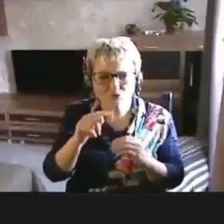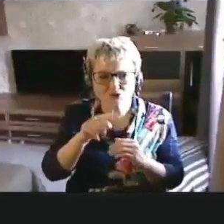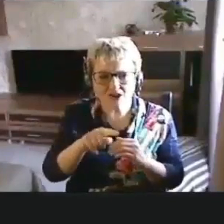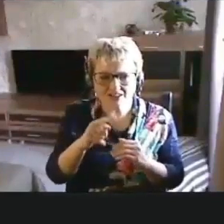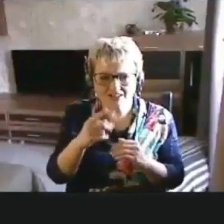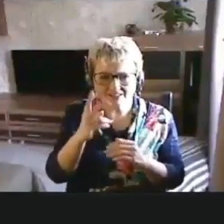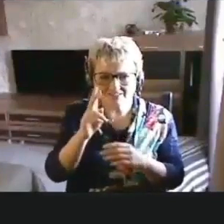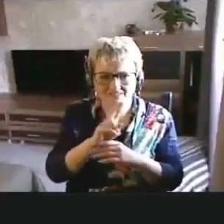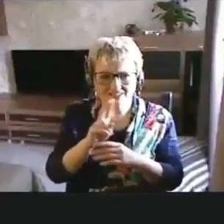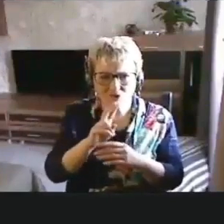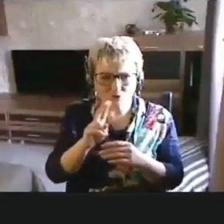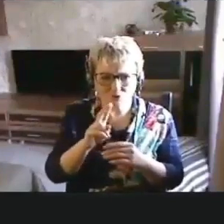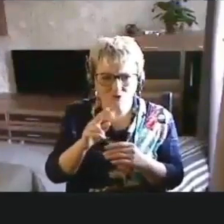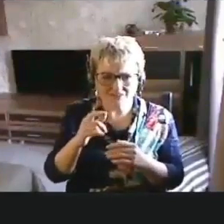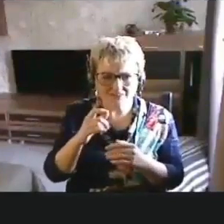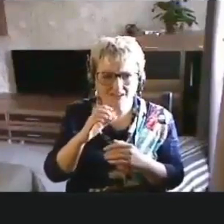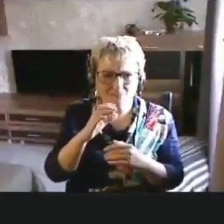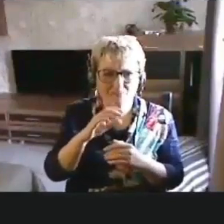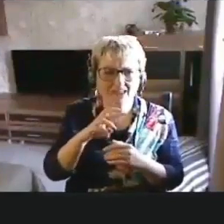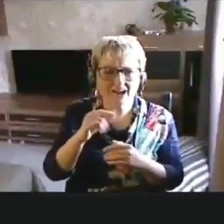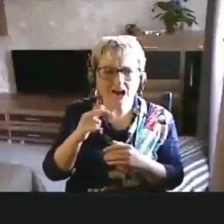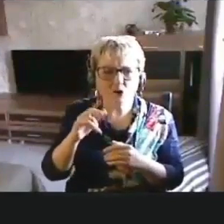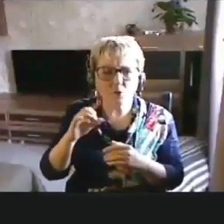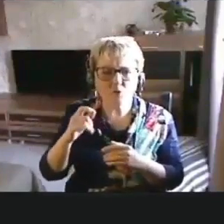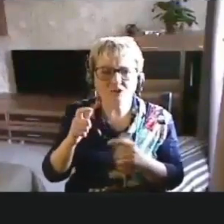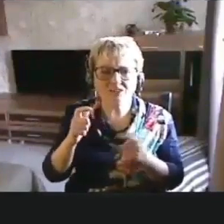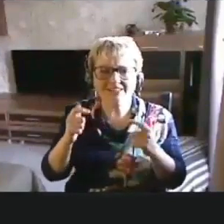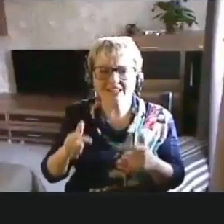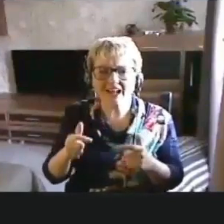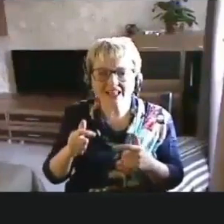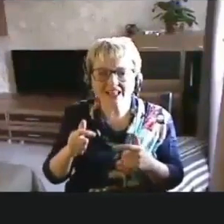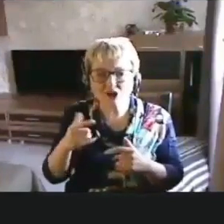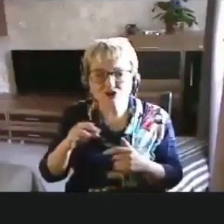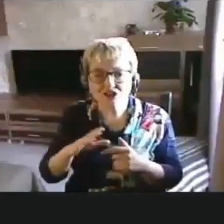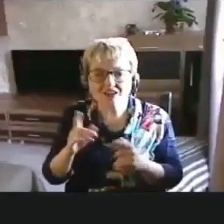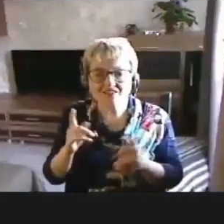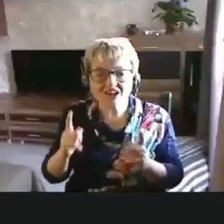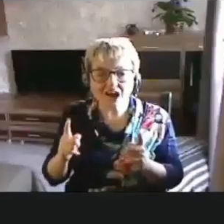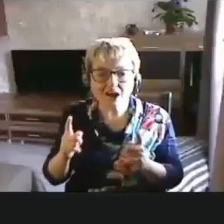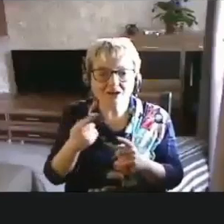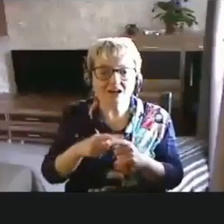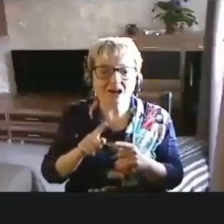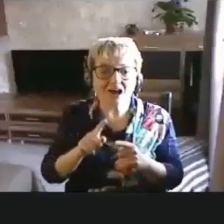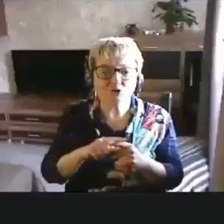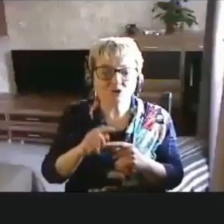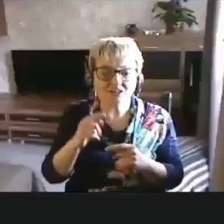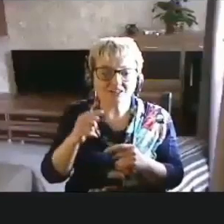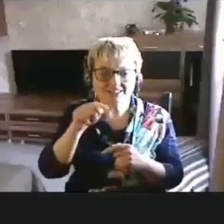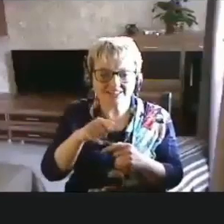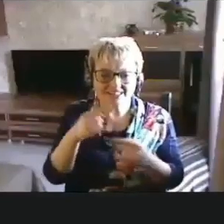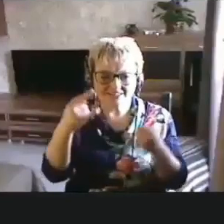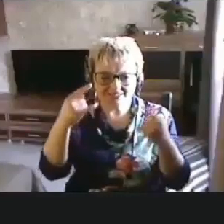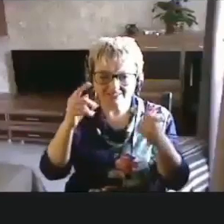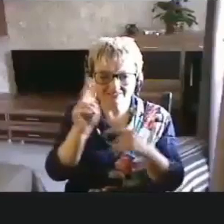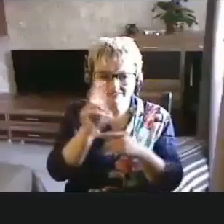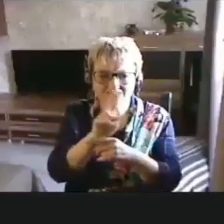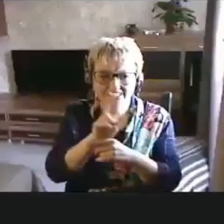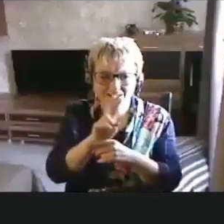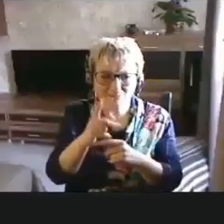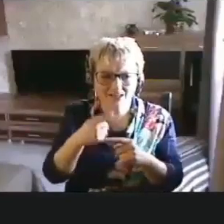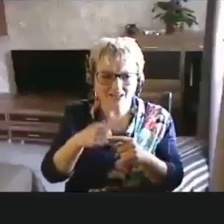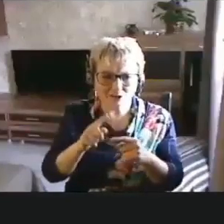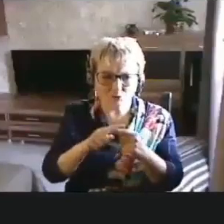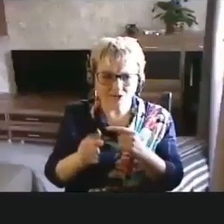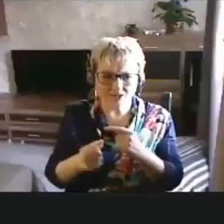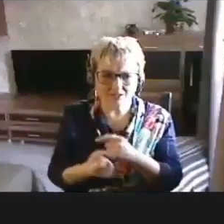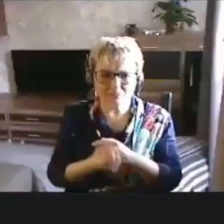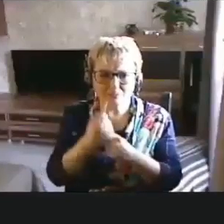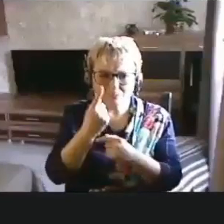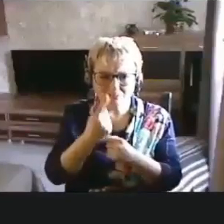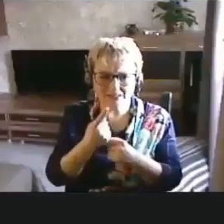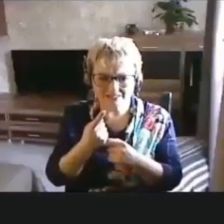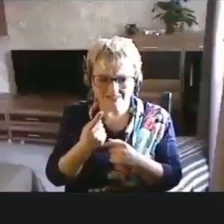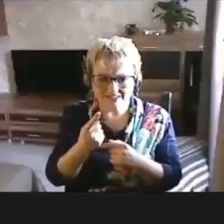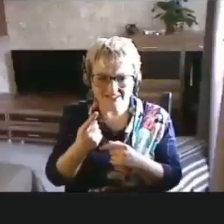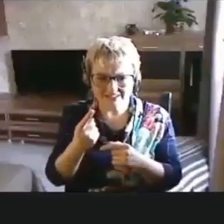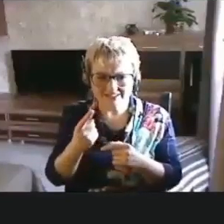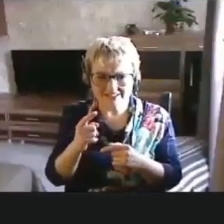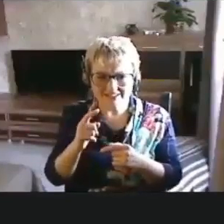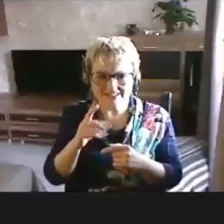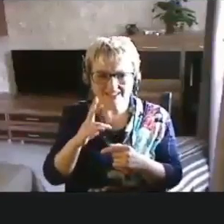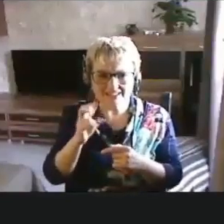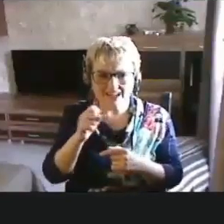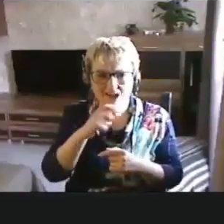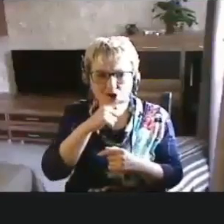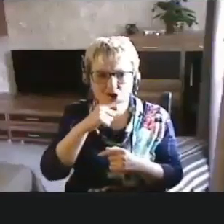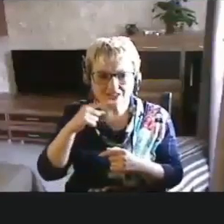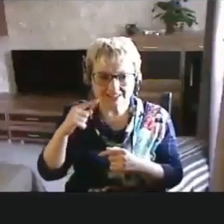видеосриминговых «Мега-гоу» «Соглашение», в рамках которого те фильмы, которые появляются в, вот, на